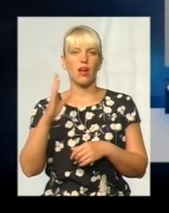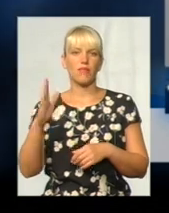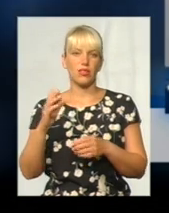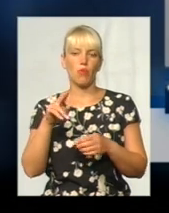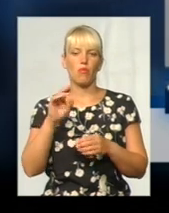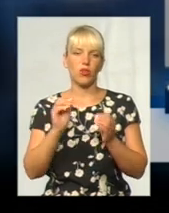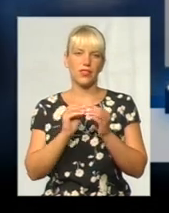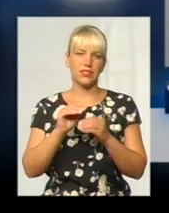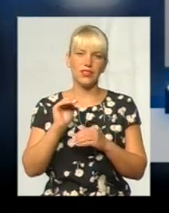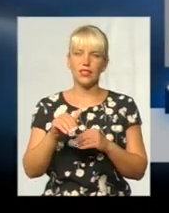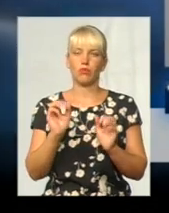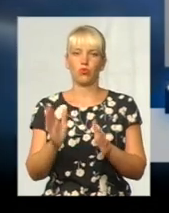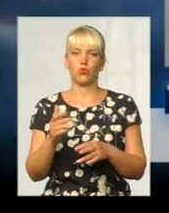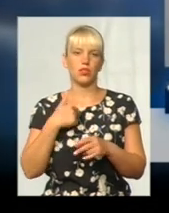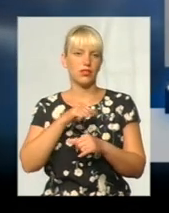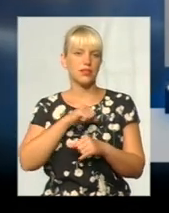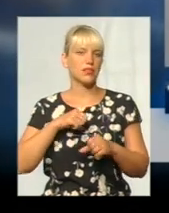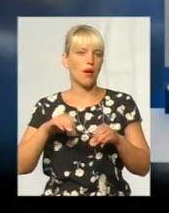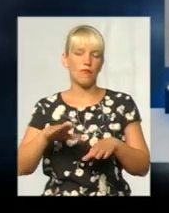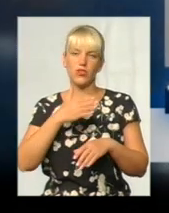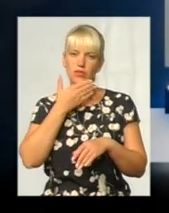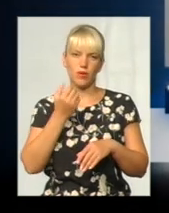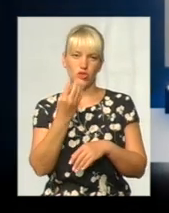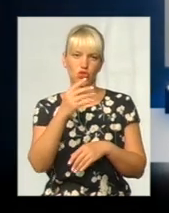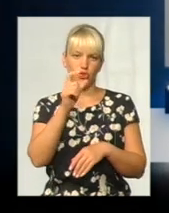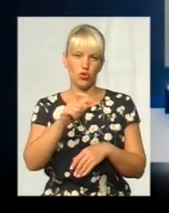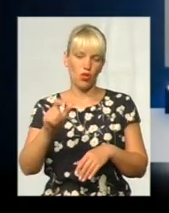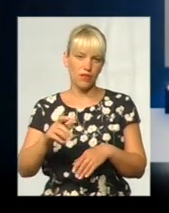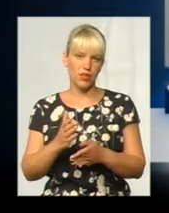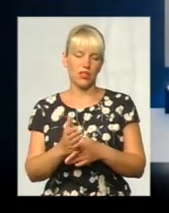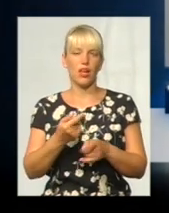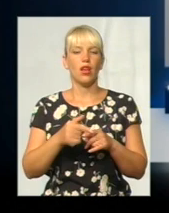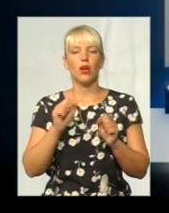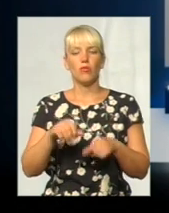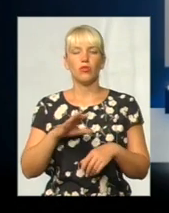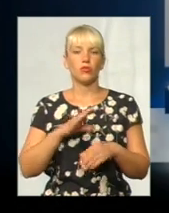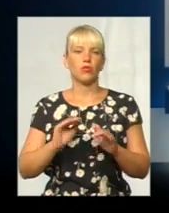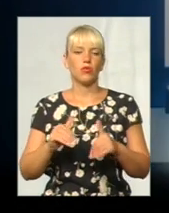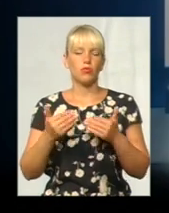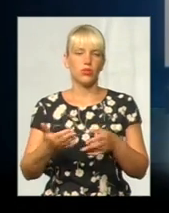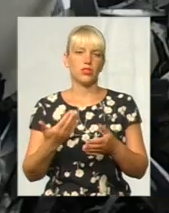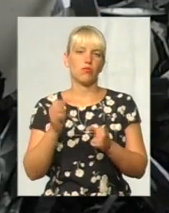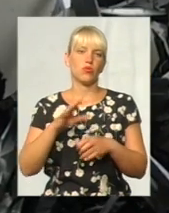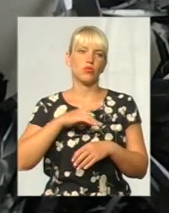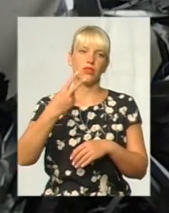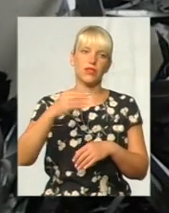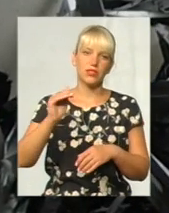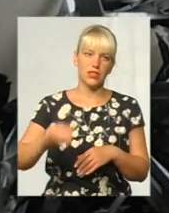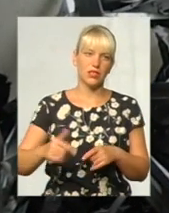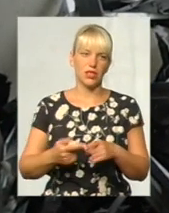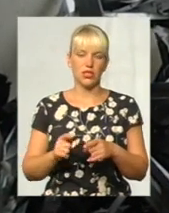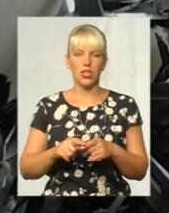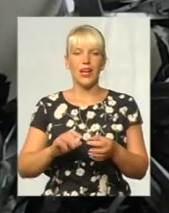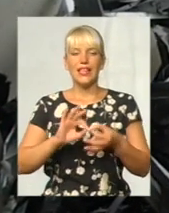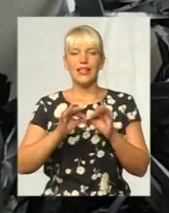10 тисяч буде, ну це я сам не вирішую. 14 чоловік, буде пропозиція лика, може ви не вирішує, що по 20 тисяч. Детальне питання про